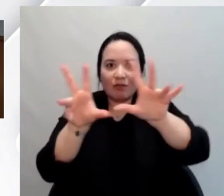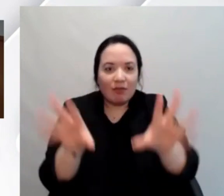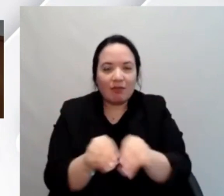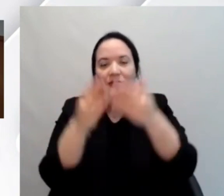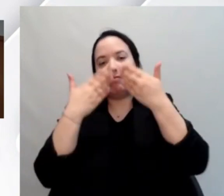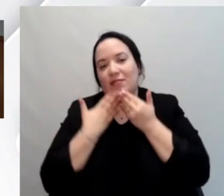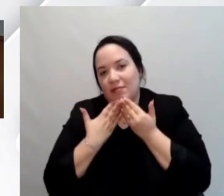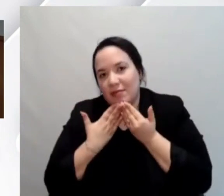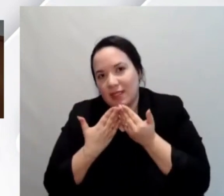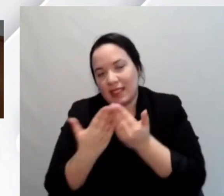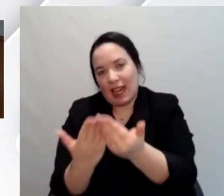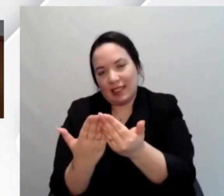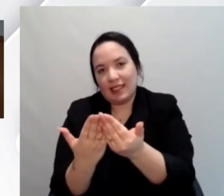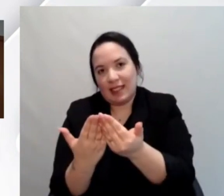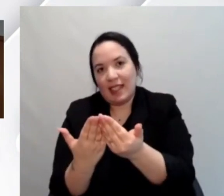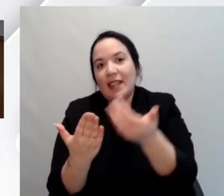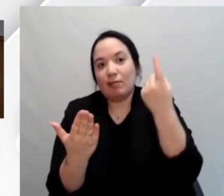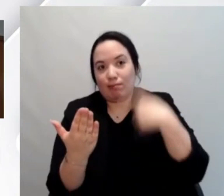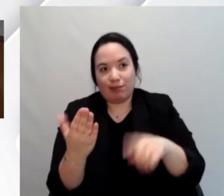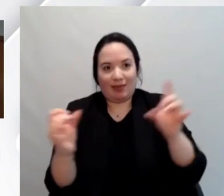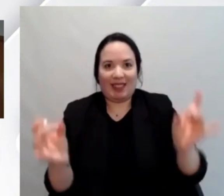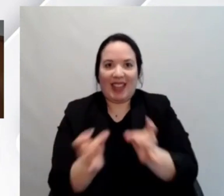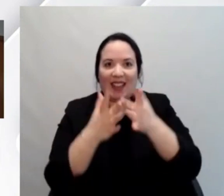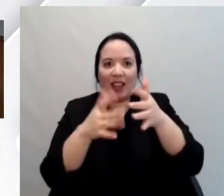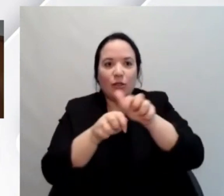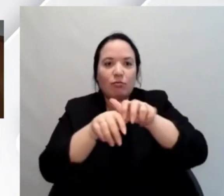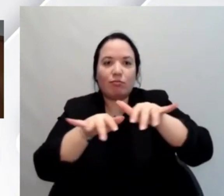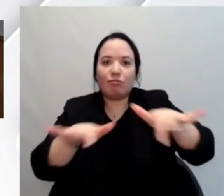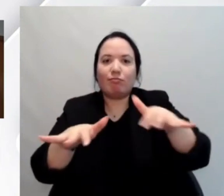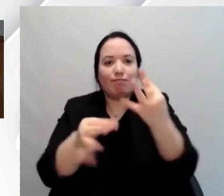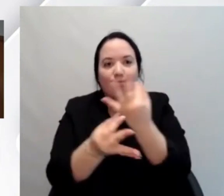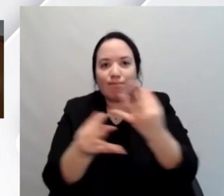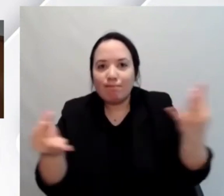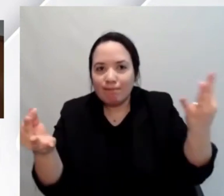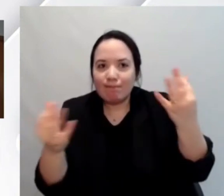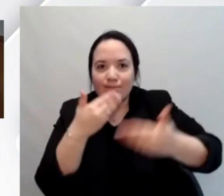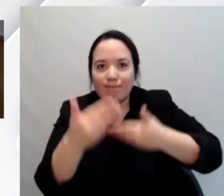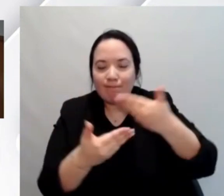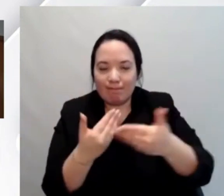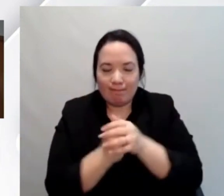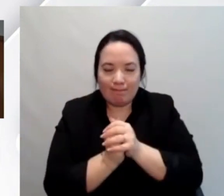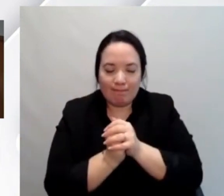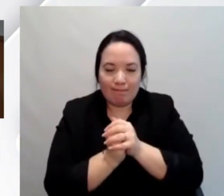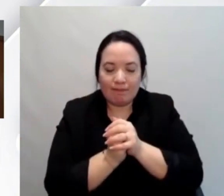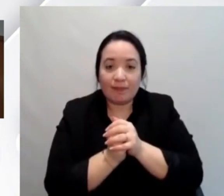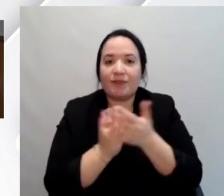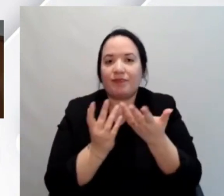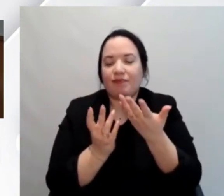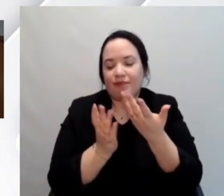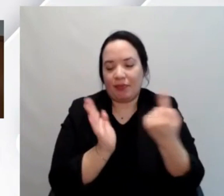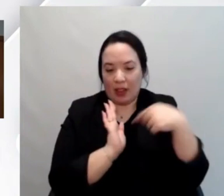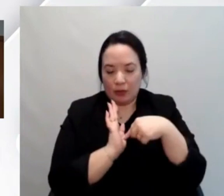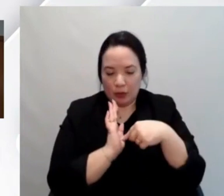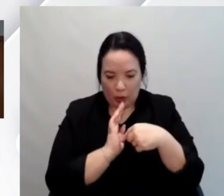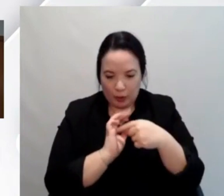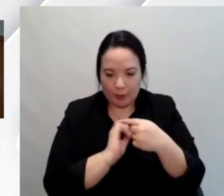tecnici e tecnologici affinché questo evento possa andare a buon fine e come dicevo si può